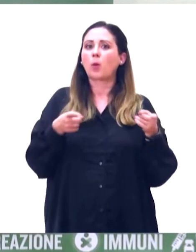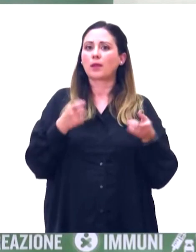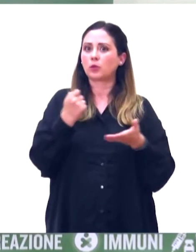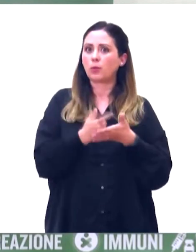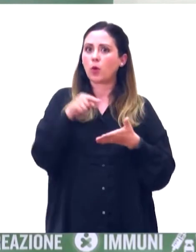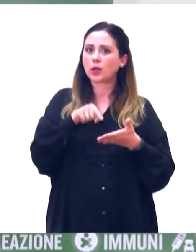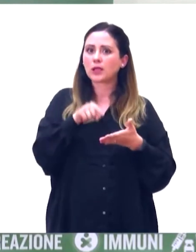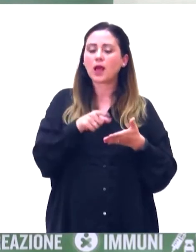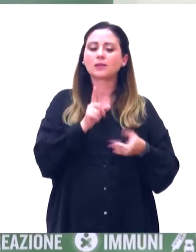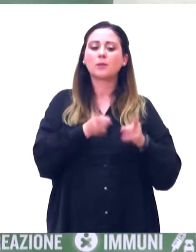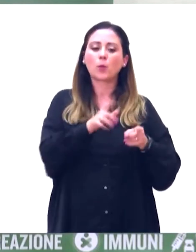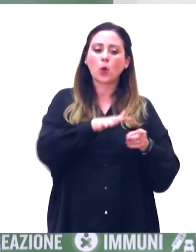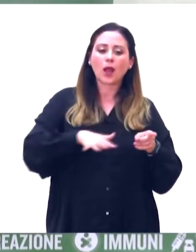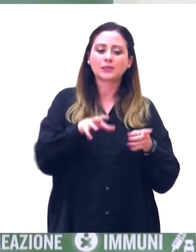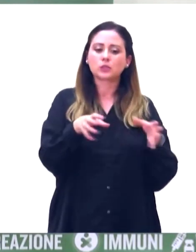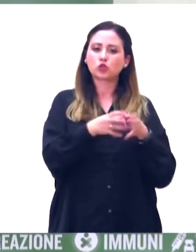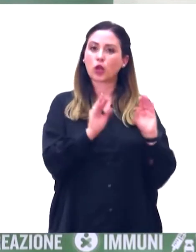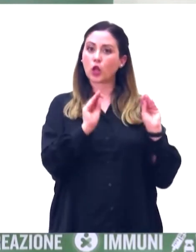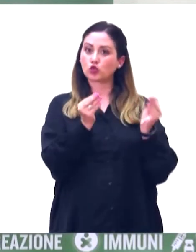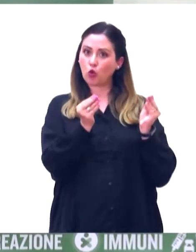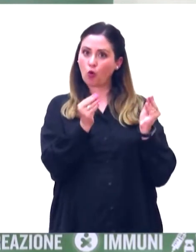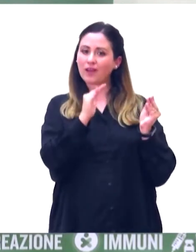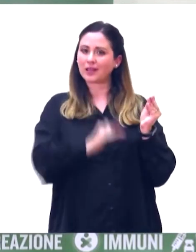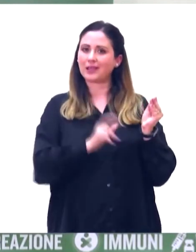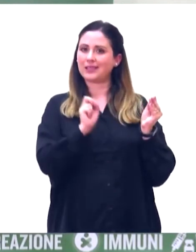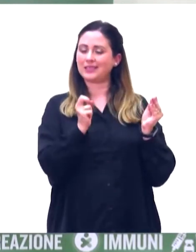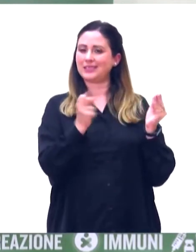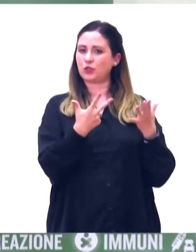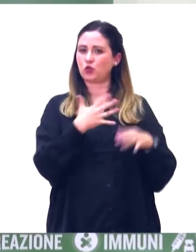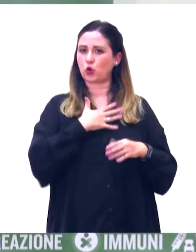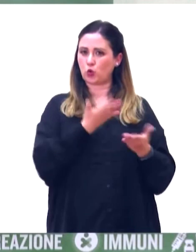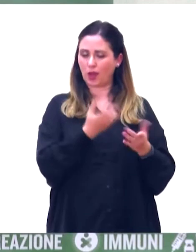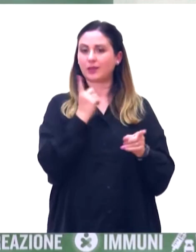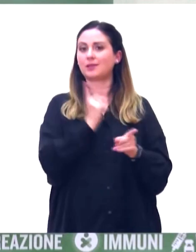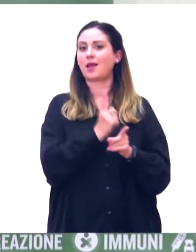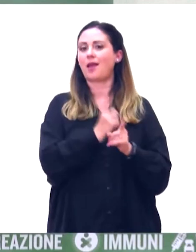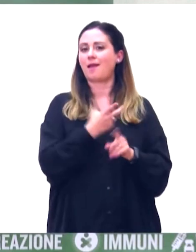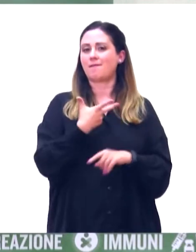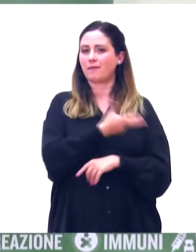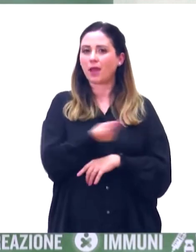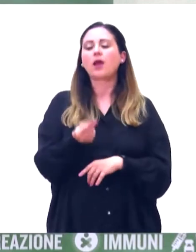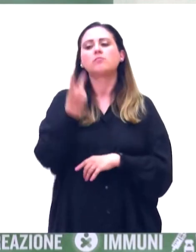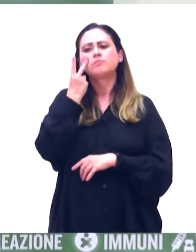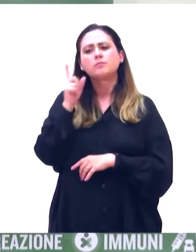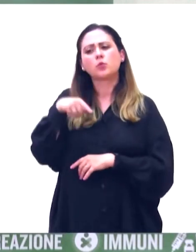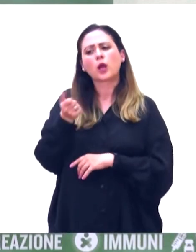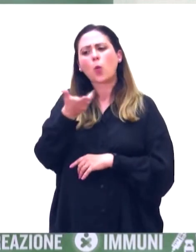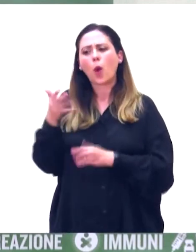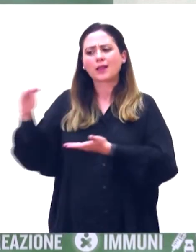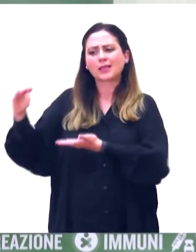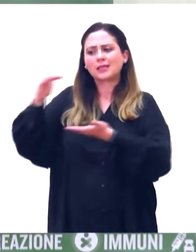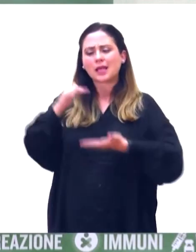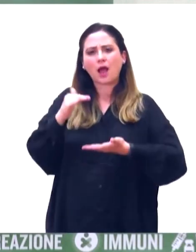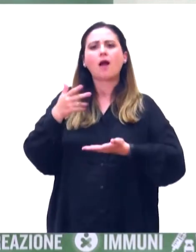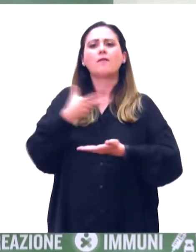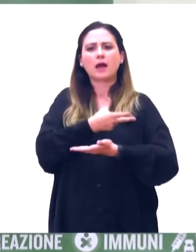credo che il ritmo di vaccinazione che si sta seguendo e le quantità di vaccino anche disponibile consentano